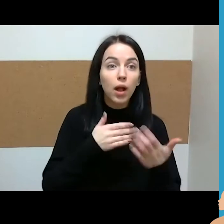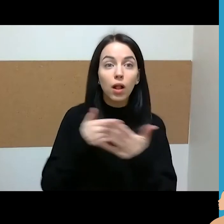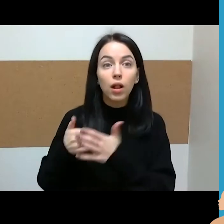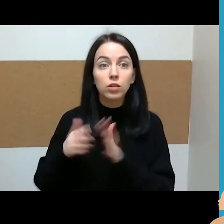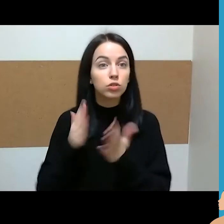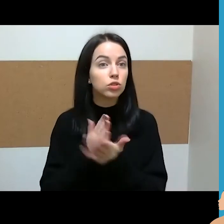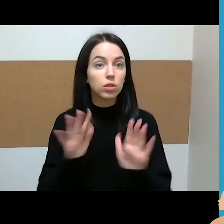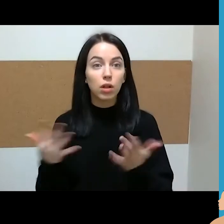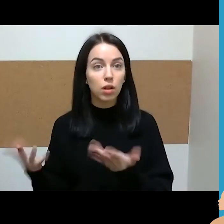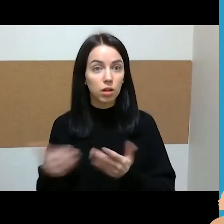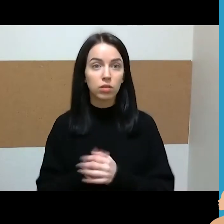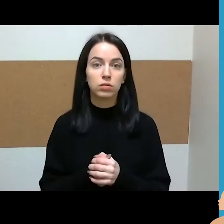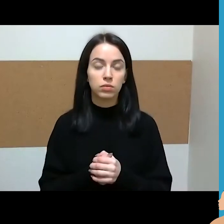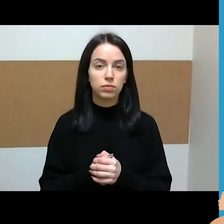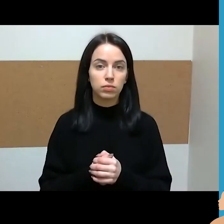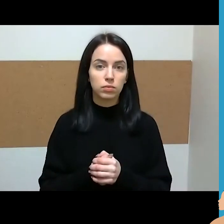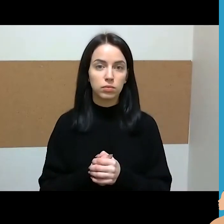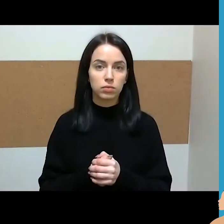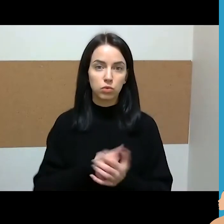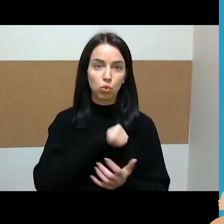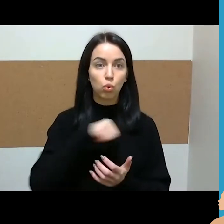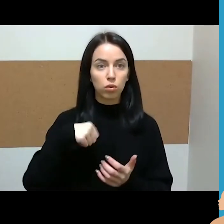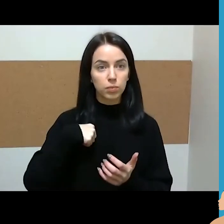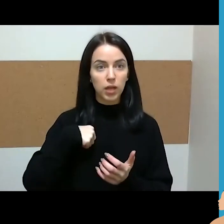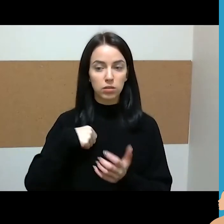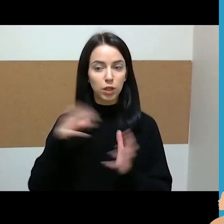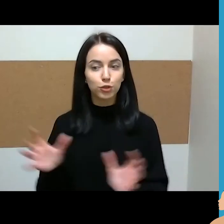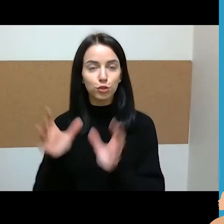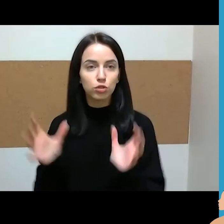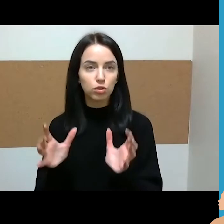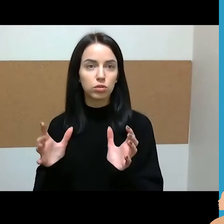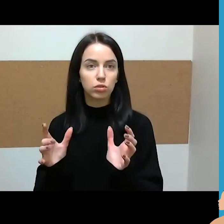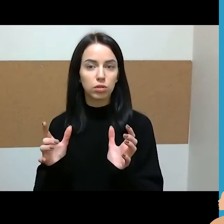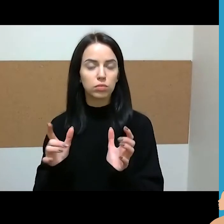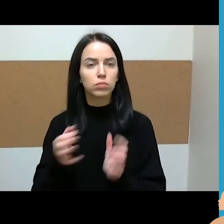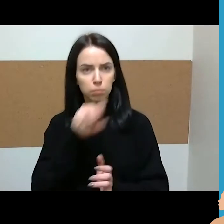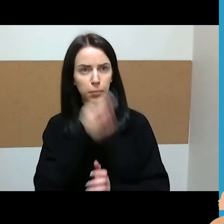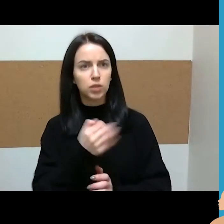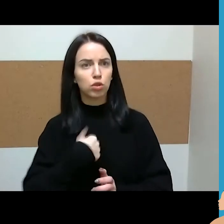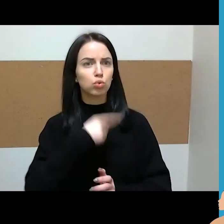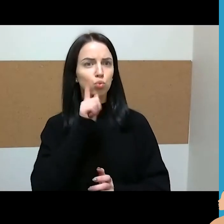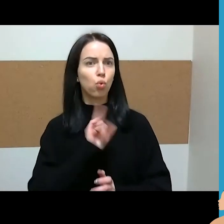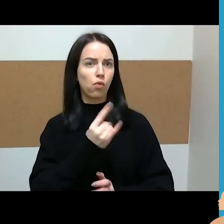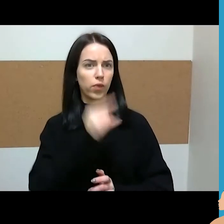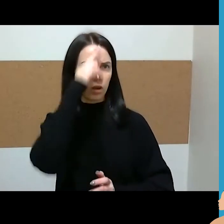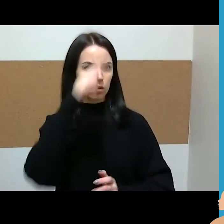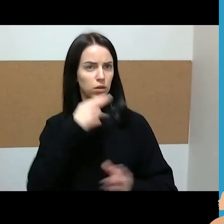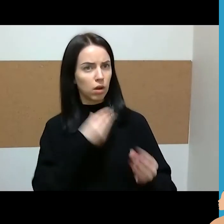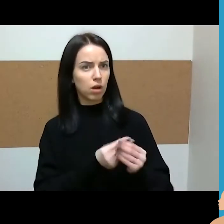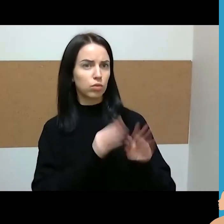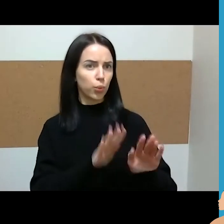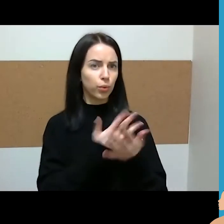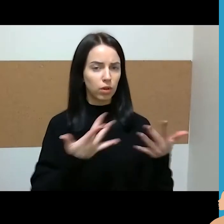skatino jūs pasakyti, kad jūs norite būti savo vaikų tėčiais ir jūs puikiausiai turbūt